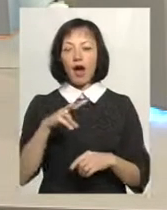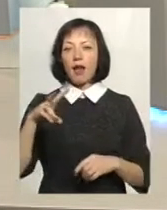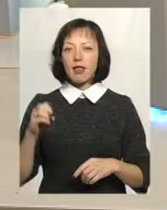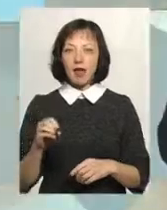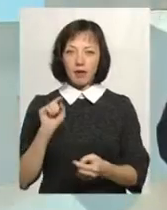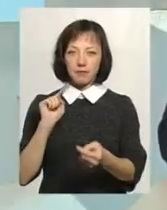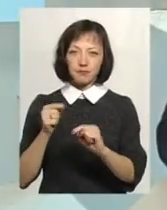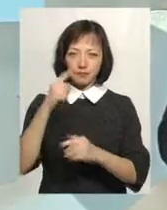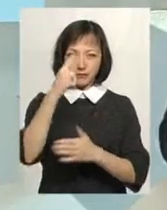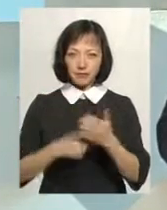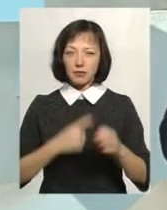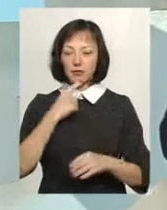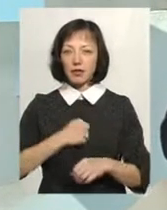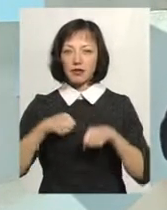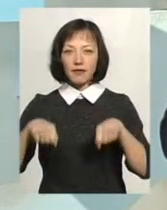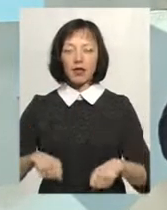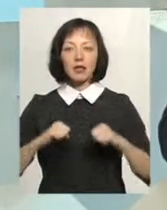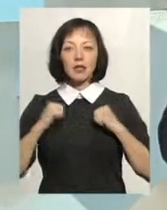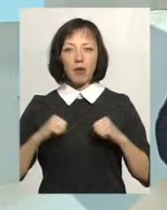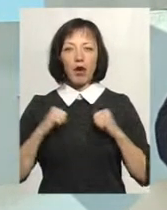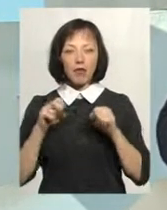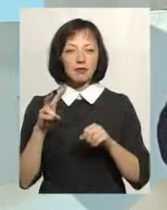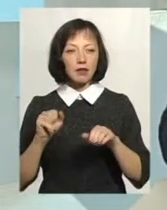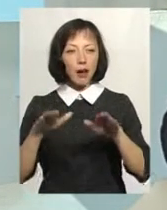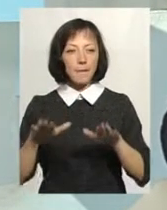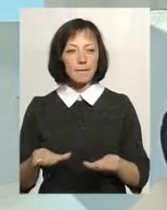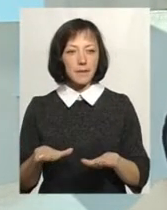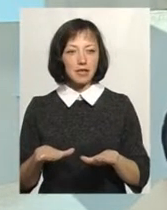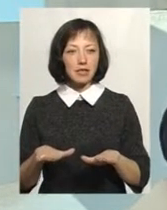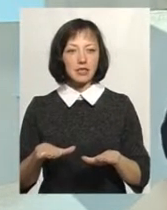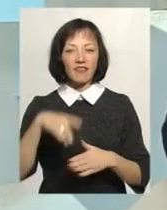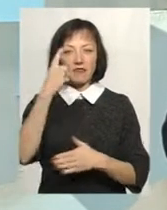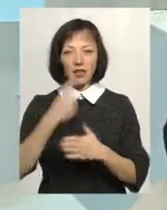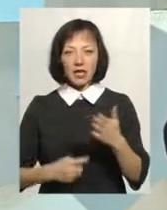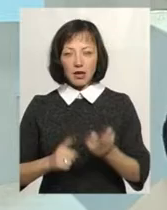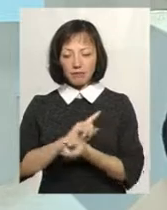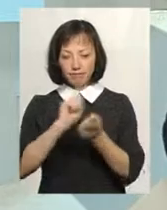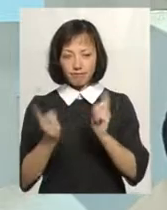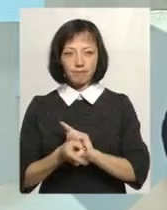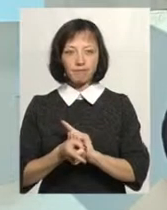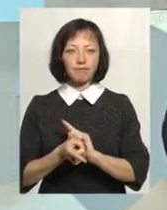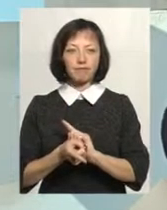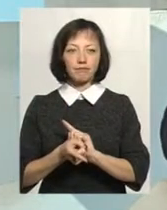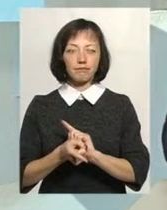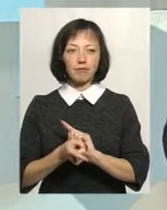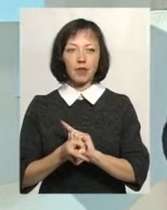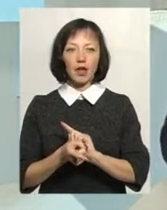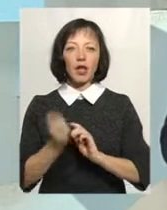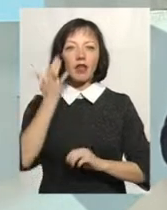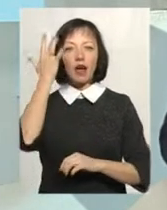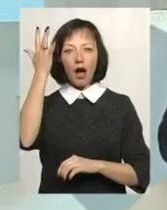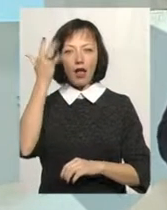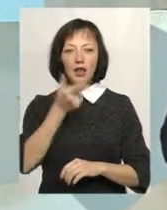радянська влада намагалася на місце віри поставити ідеали